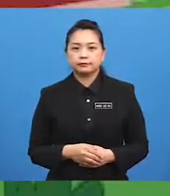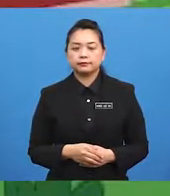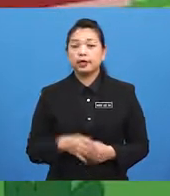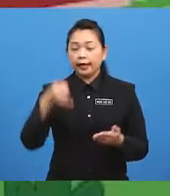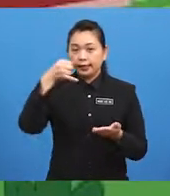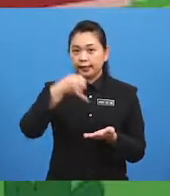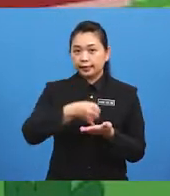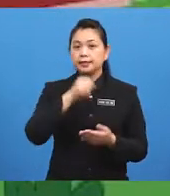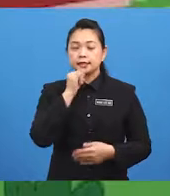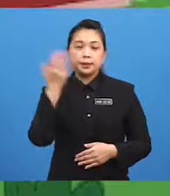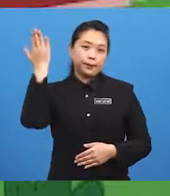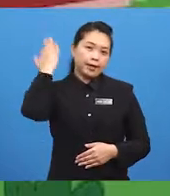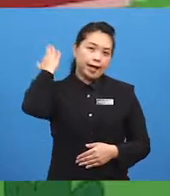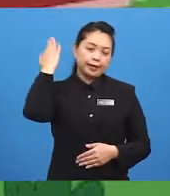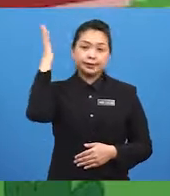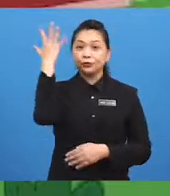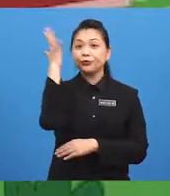It's behind the three.